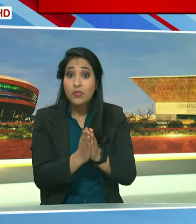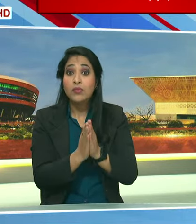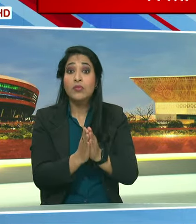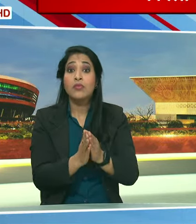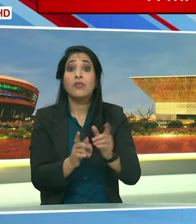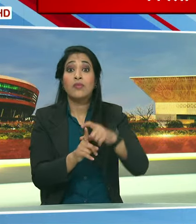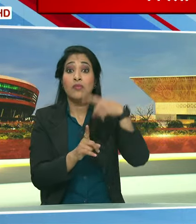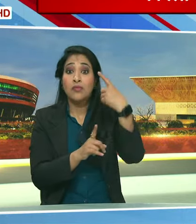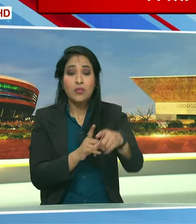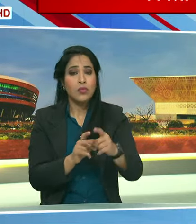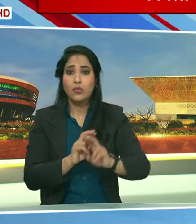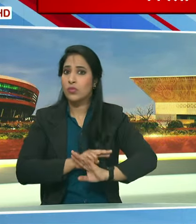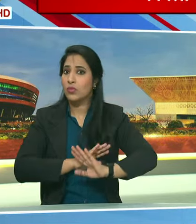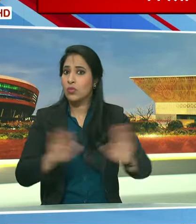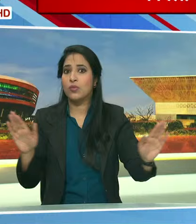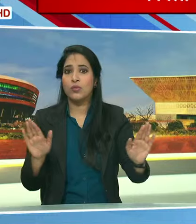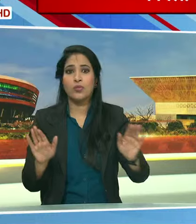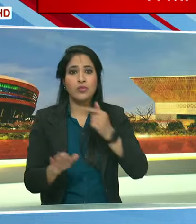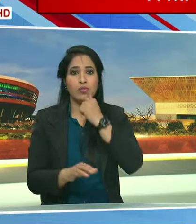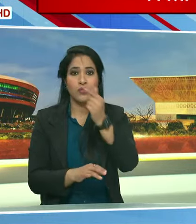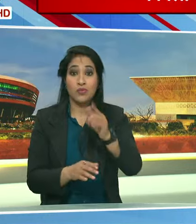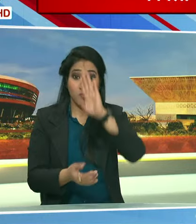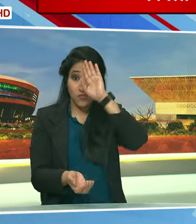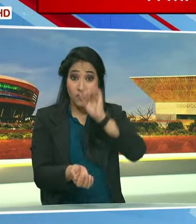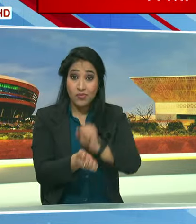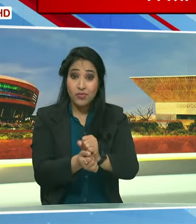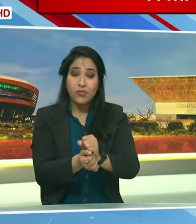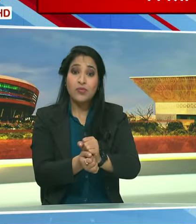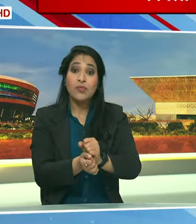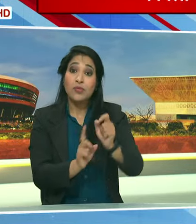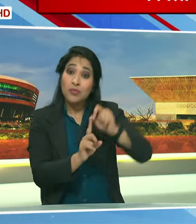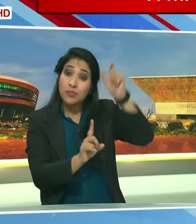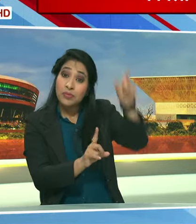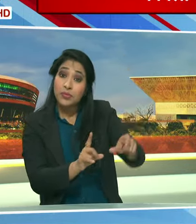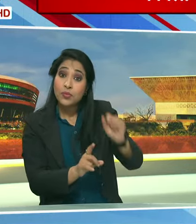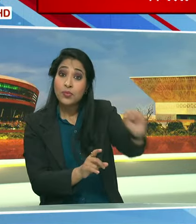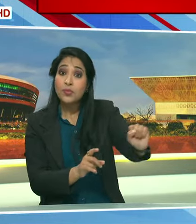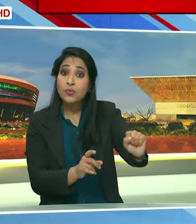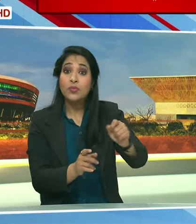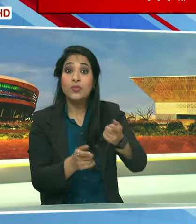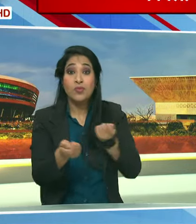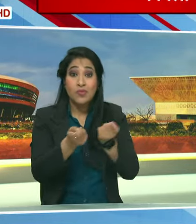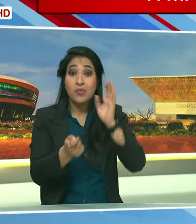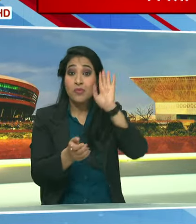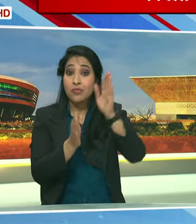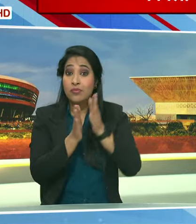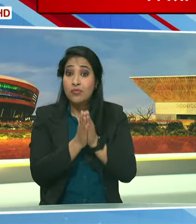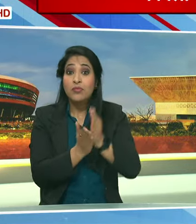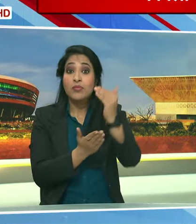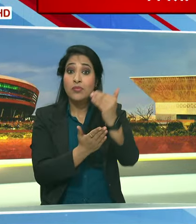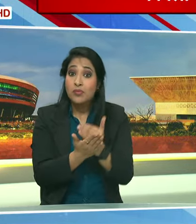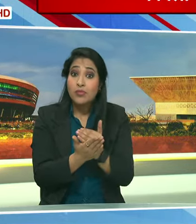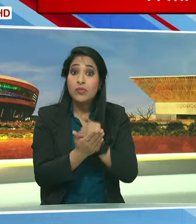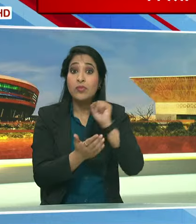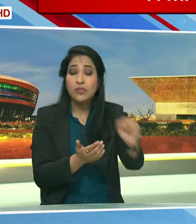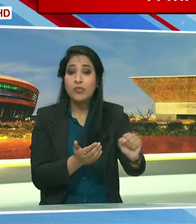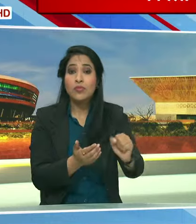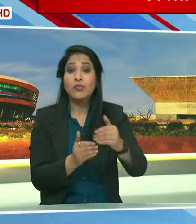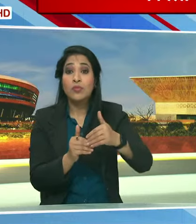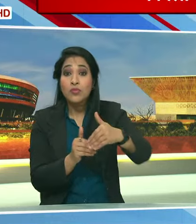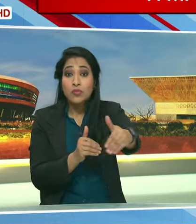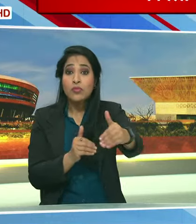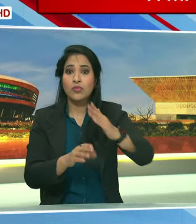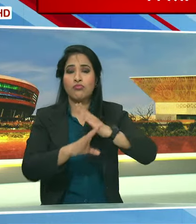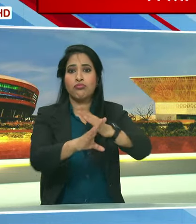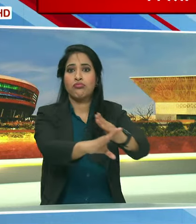की अनुमती नहीं है पुलिस निजी तोर पर संचॉलिट मंदिरों को भी कारिक्रम आयोजित